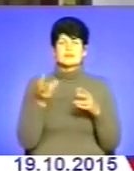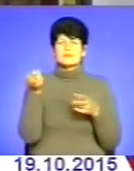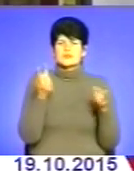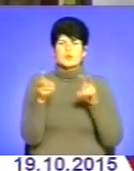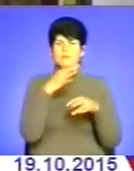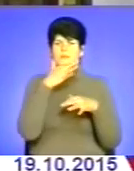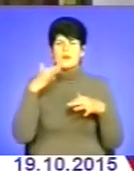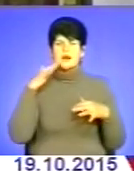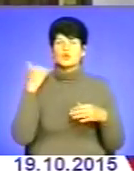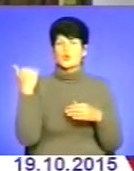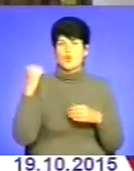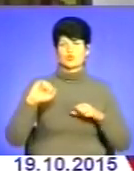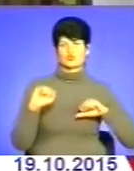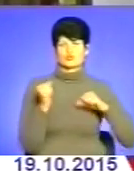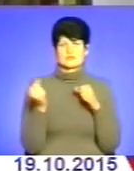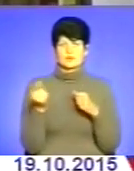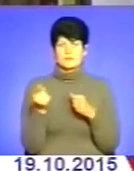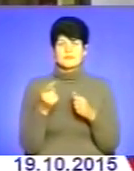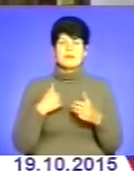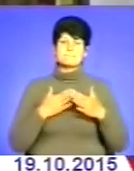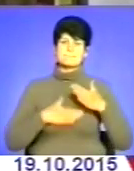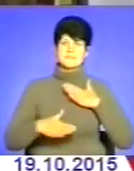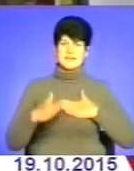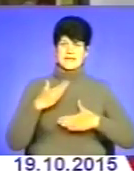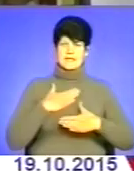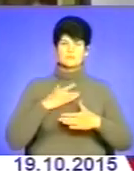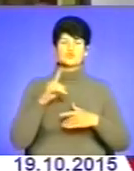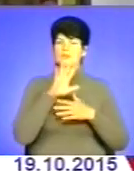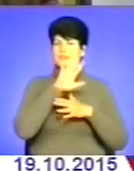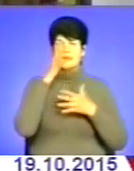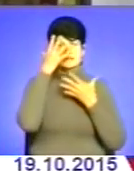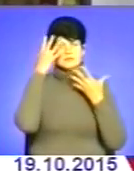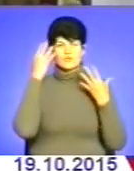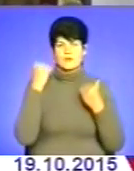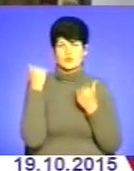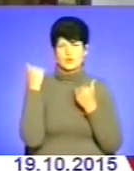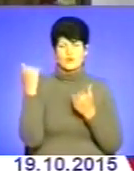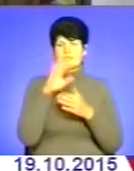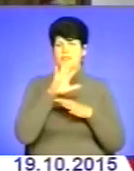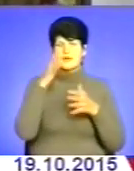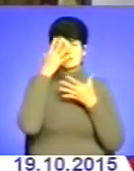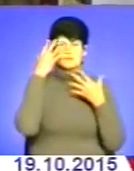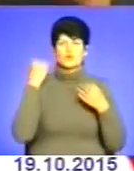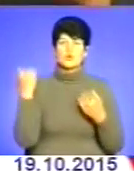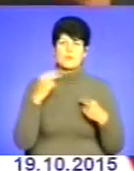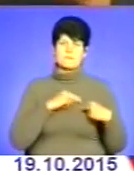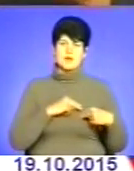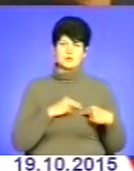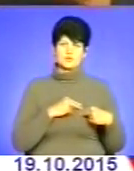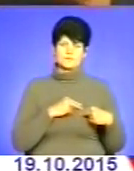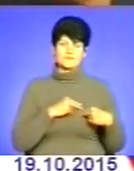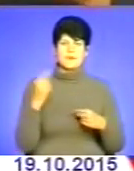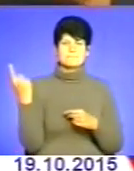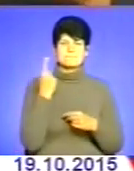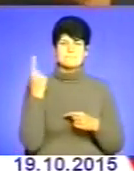тернополян, його друзів І нам дуже приємно, що не забувають його, не забувають його працю Першим